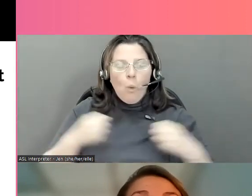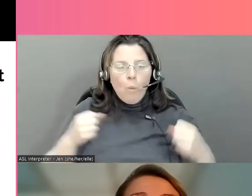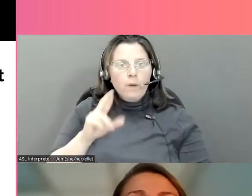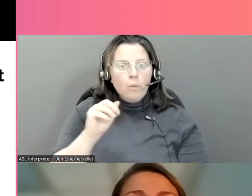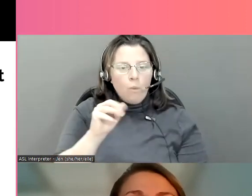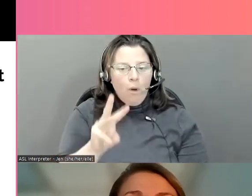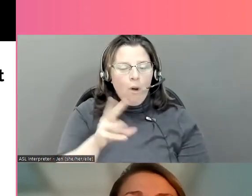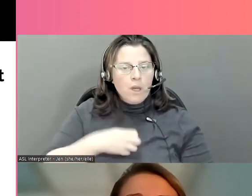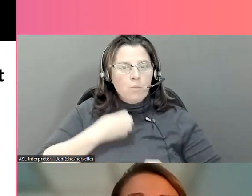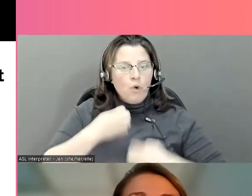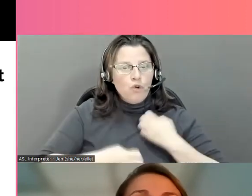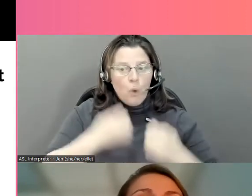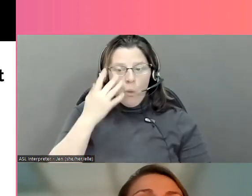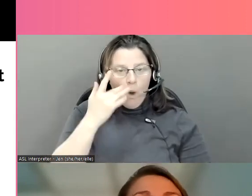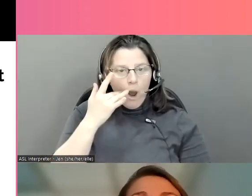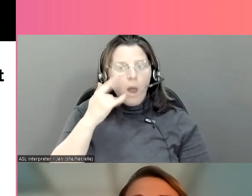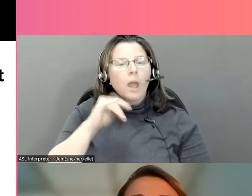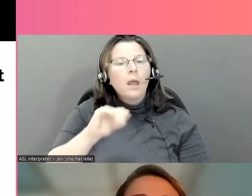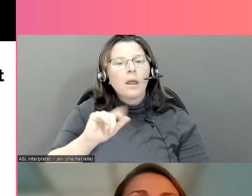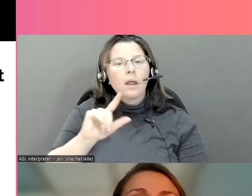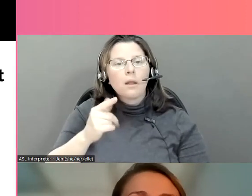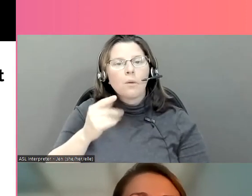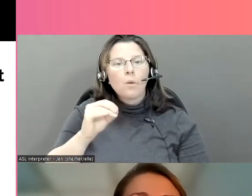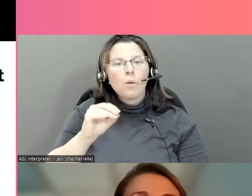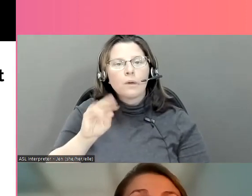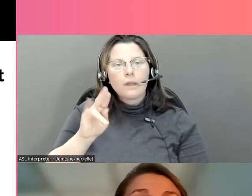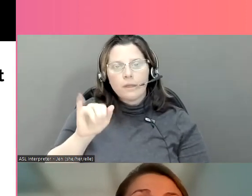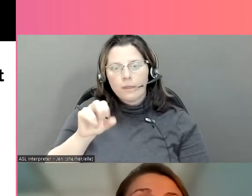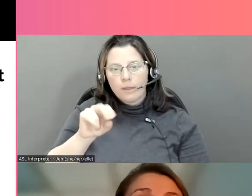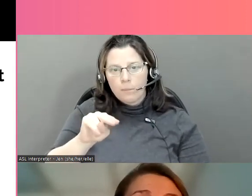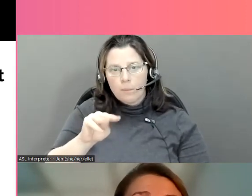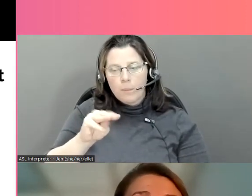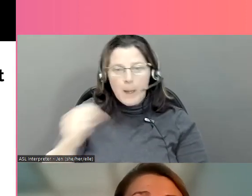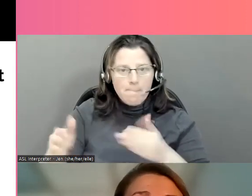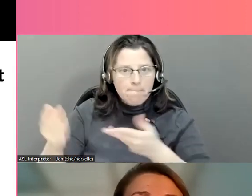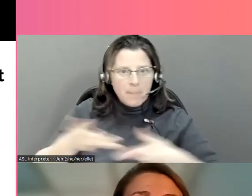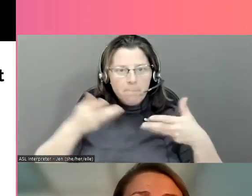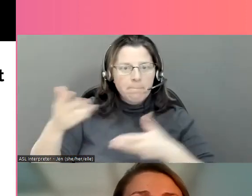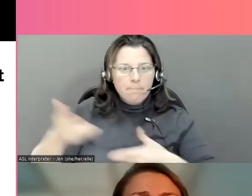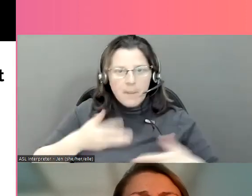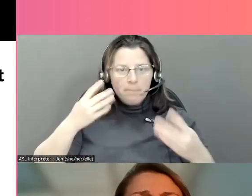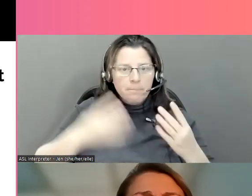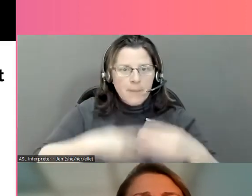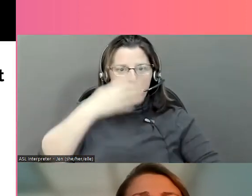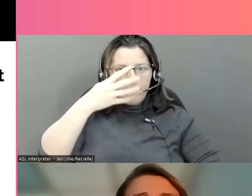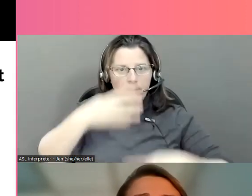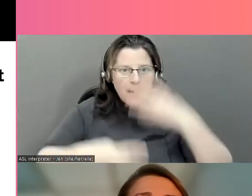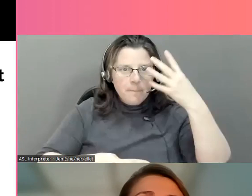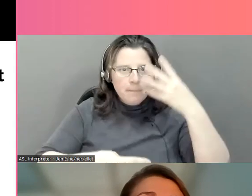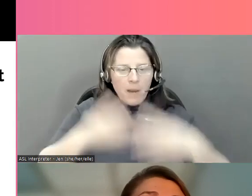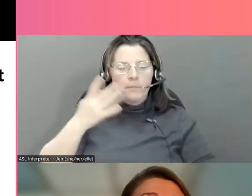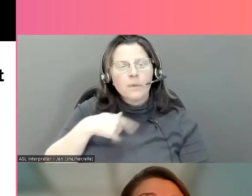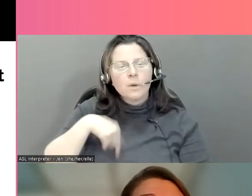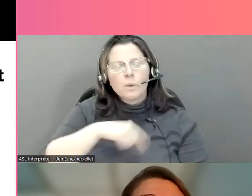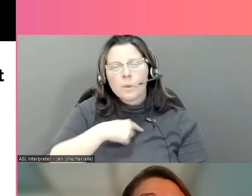ça favorise un affichage de contenu personnel parce que c'est l'algorithme de TikTok qui leur montrait ces informations.